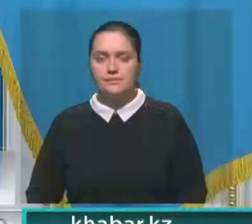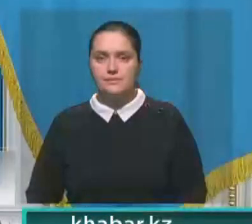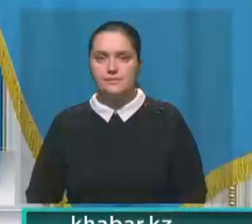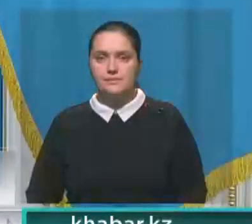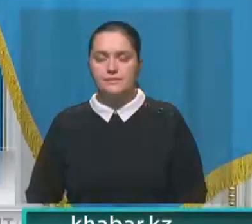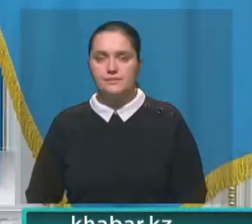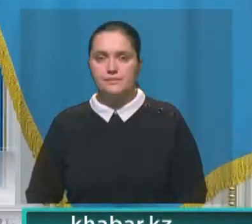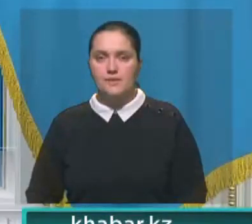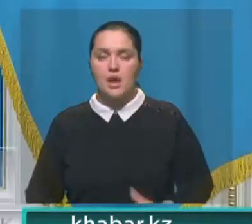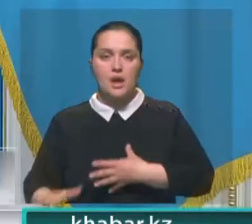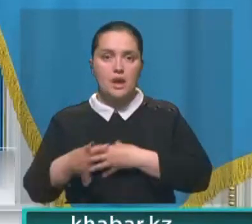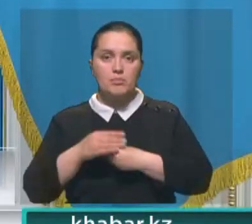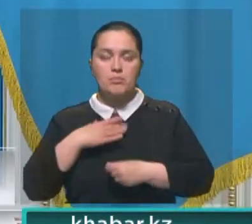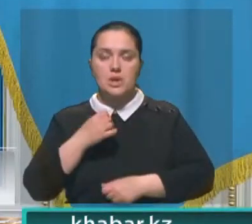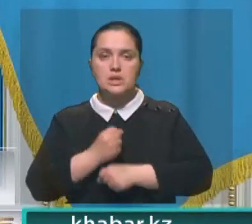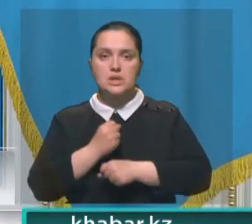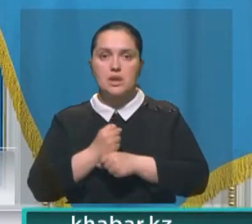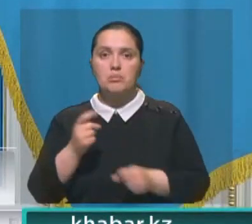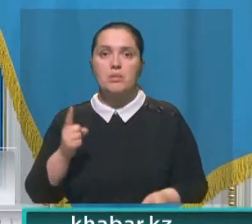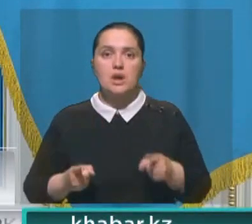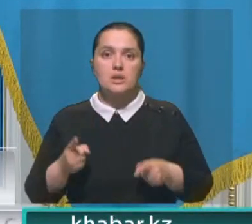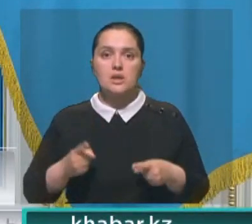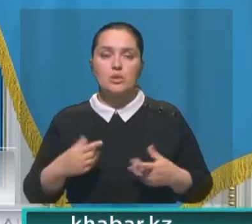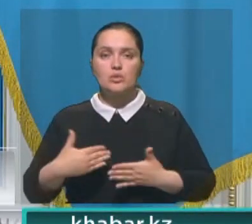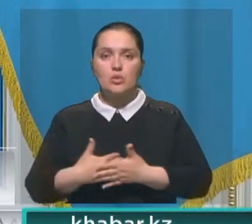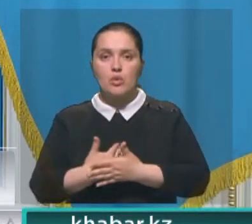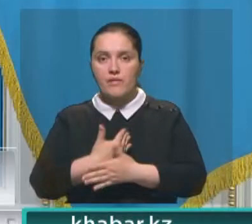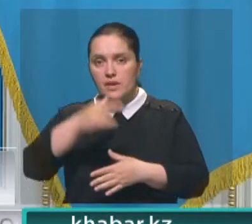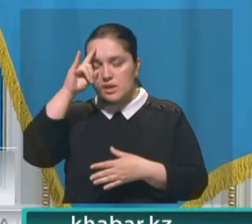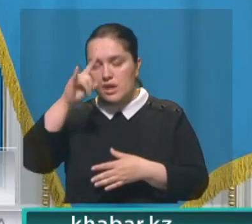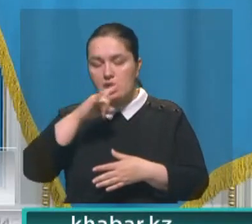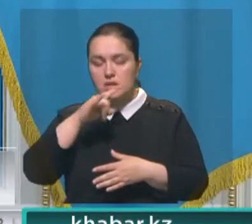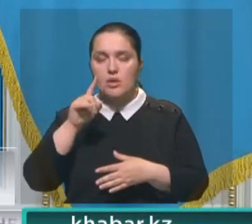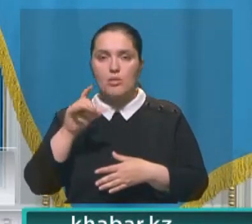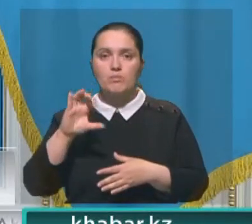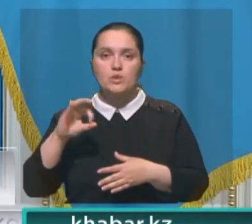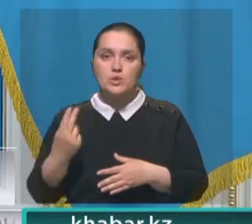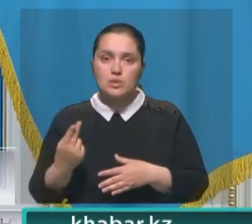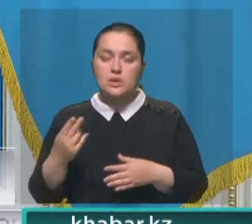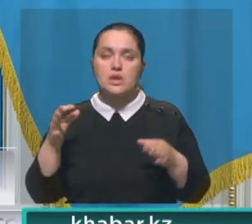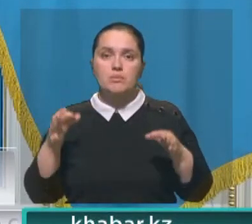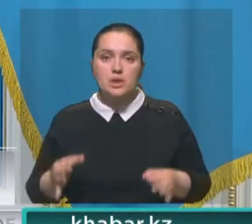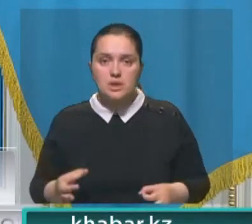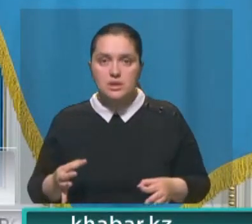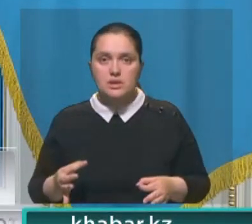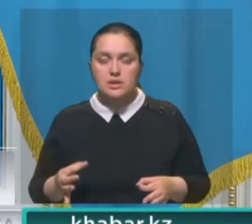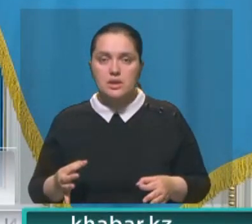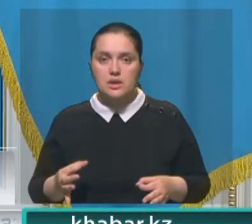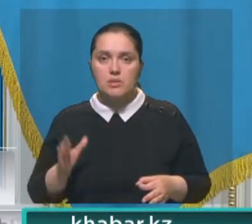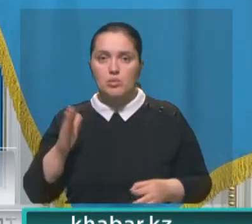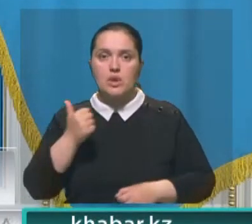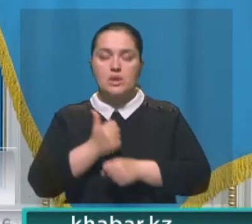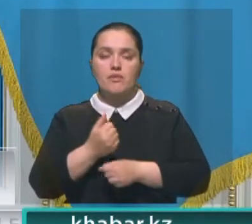Вместе мы сделаем реальностью новый Казахстан, в котором социальная справедливость будет